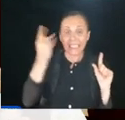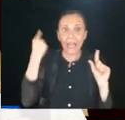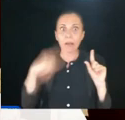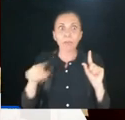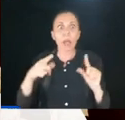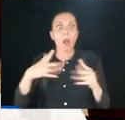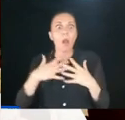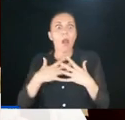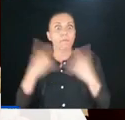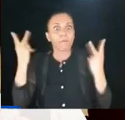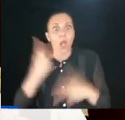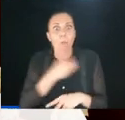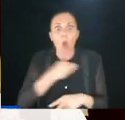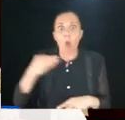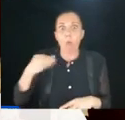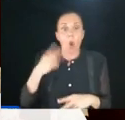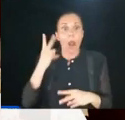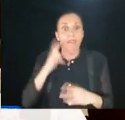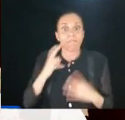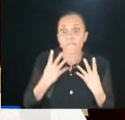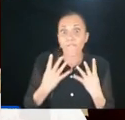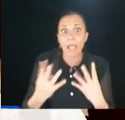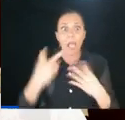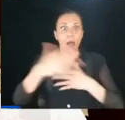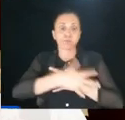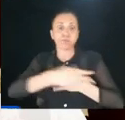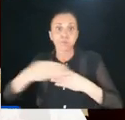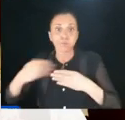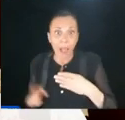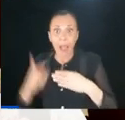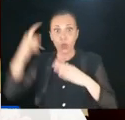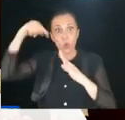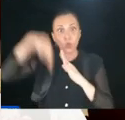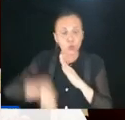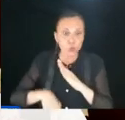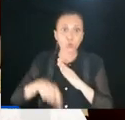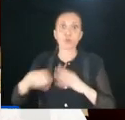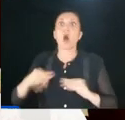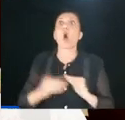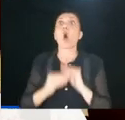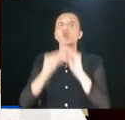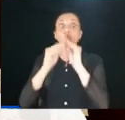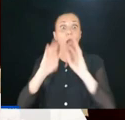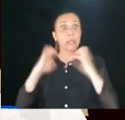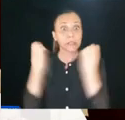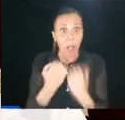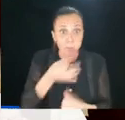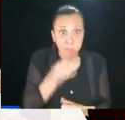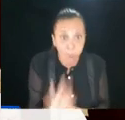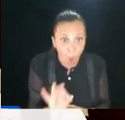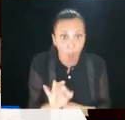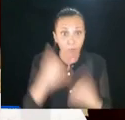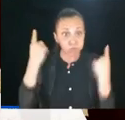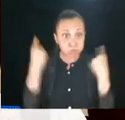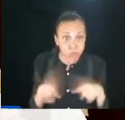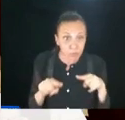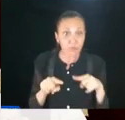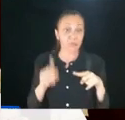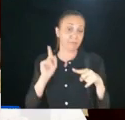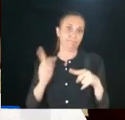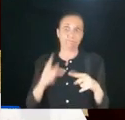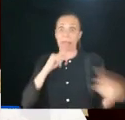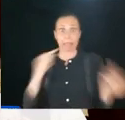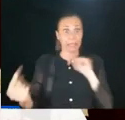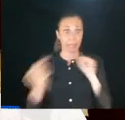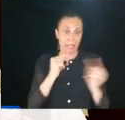pensare che in un polmone verde di Milano che è vincolato e fa parte del Parco Sud, si possa costruire uno stadio. Se questo qui deve